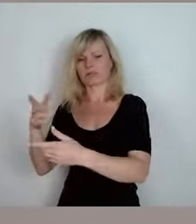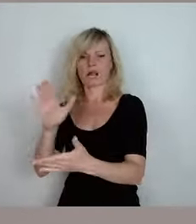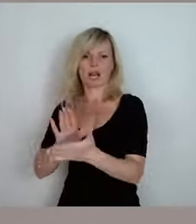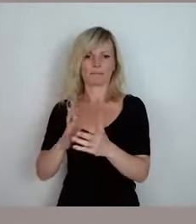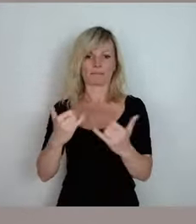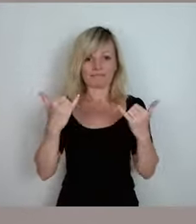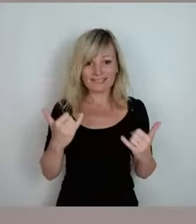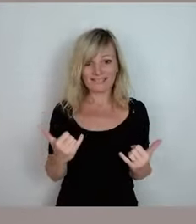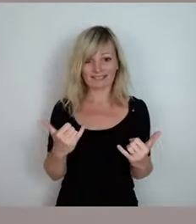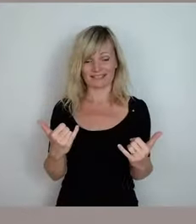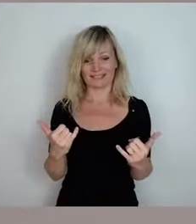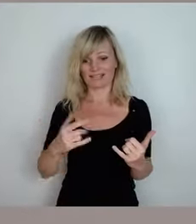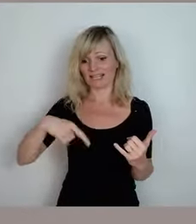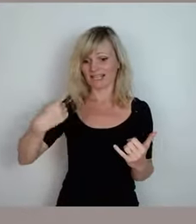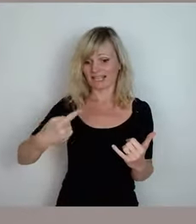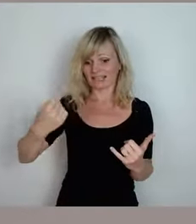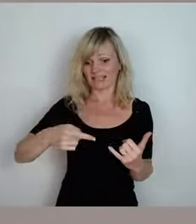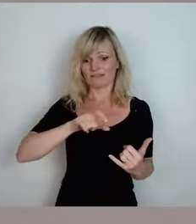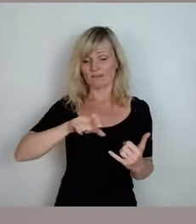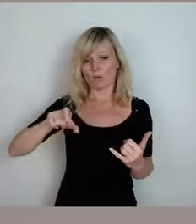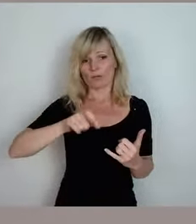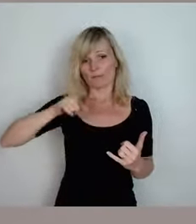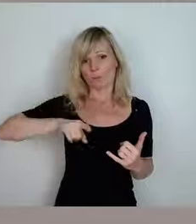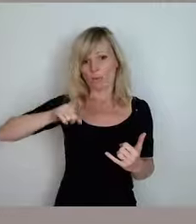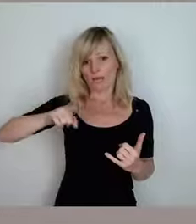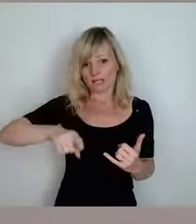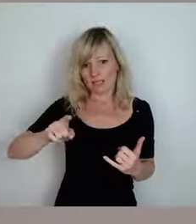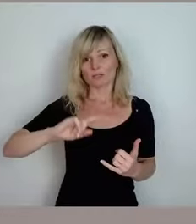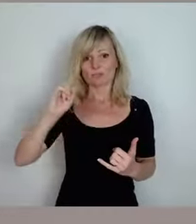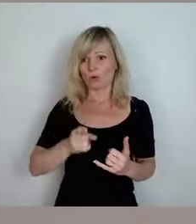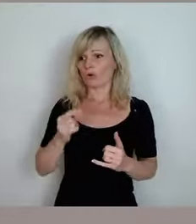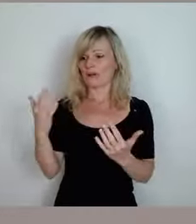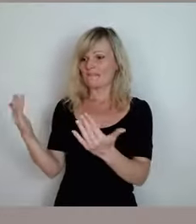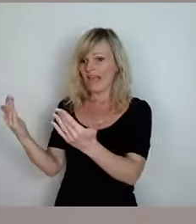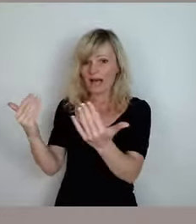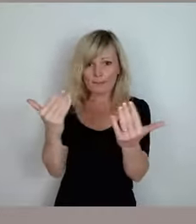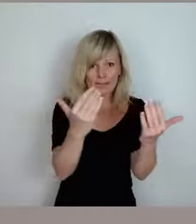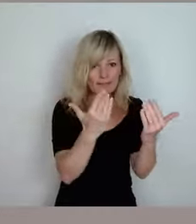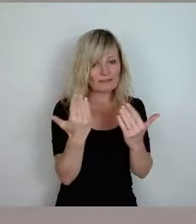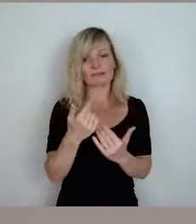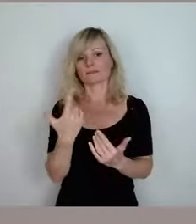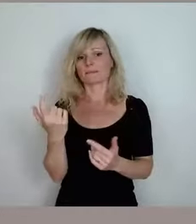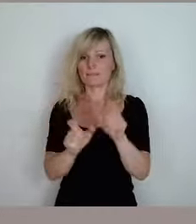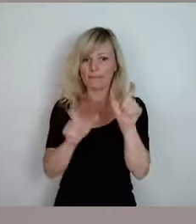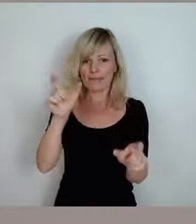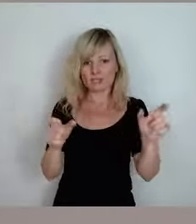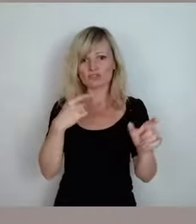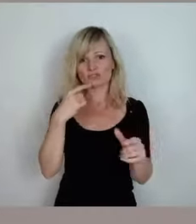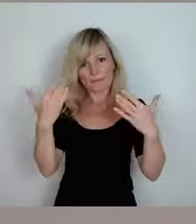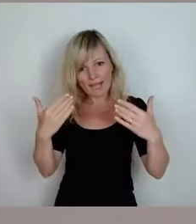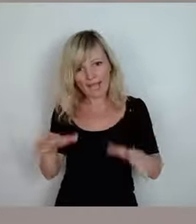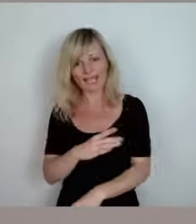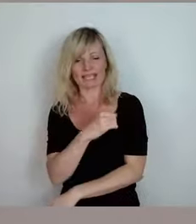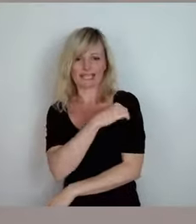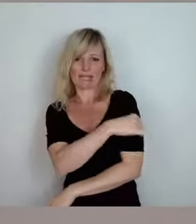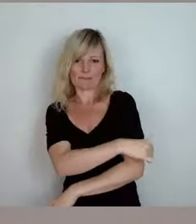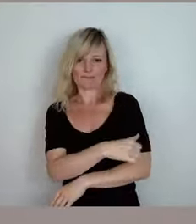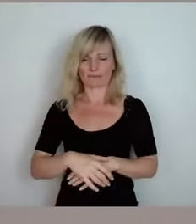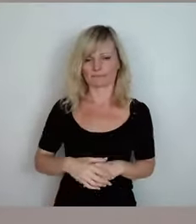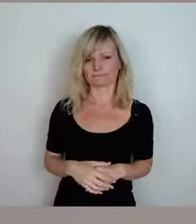Wochen und Monate nutzen und dafür werben, dass die Leute sich impfen lassen. Und es ist das natürlich eine große